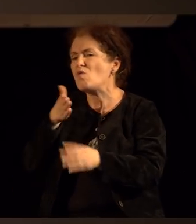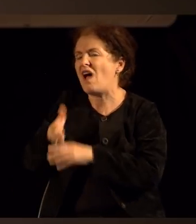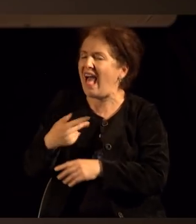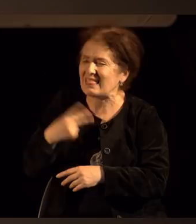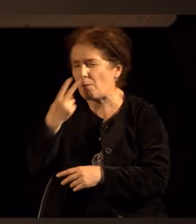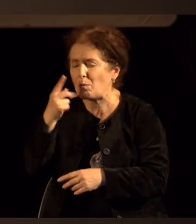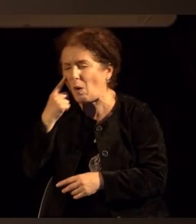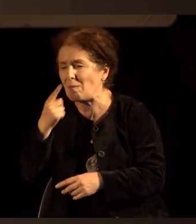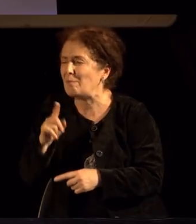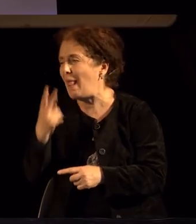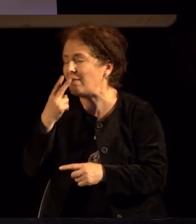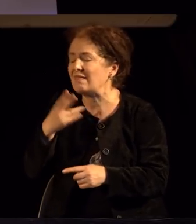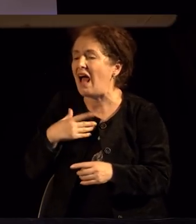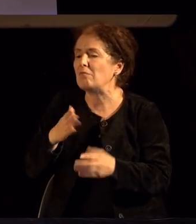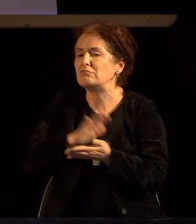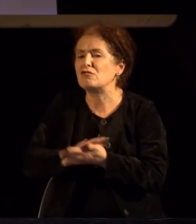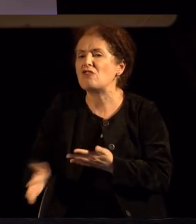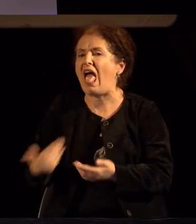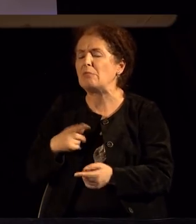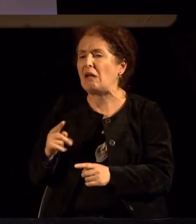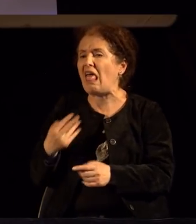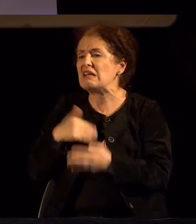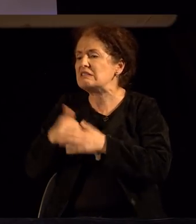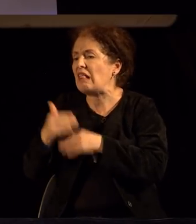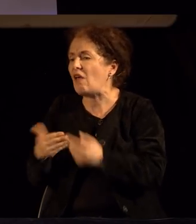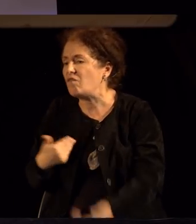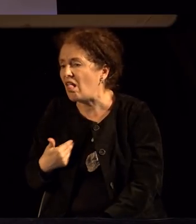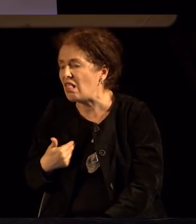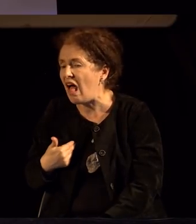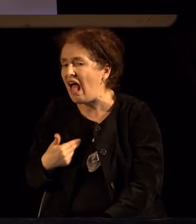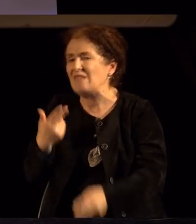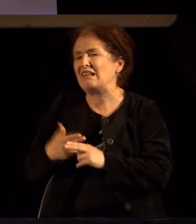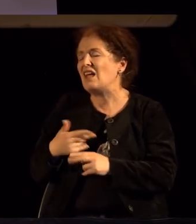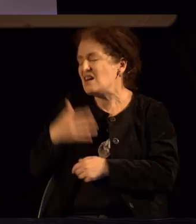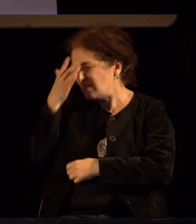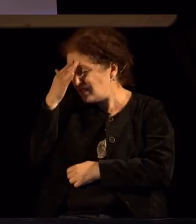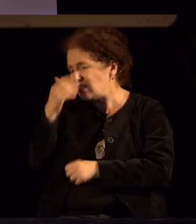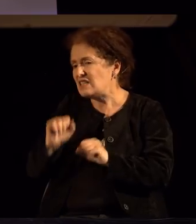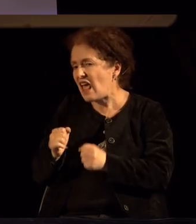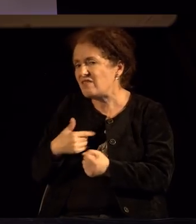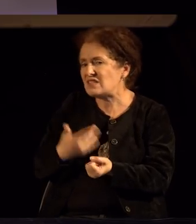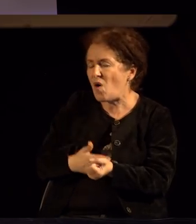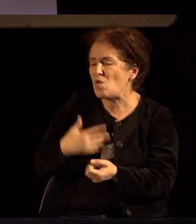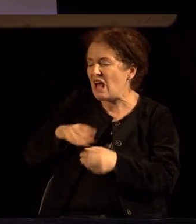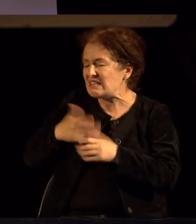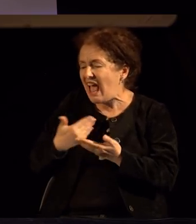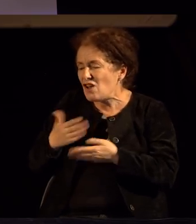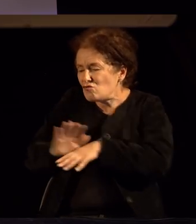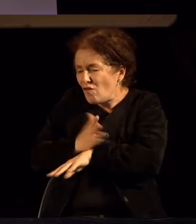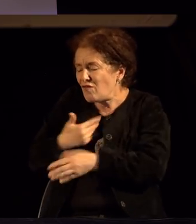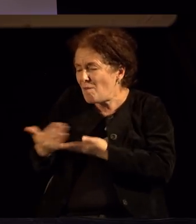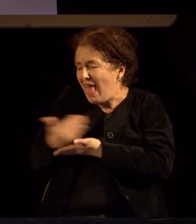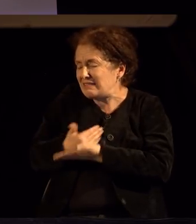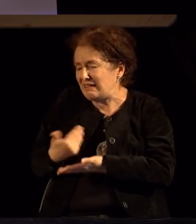состоија на непријатност. Или уште по-добро речено, што помалку да бидеме во болови, односно